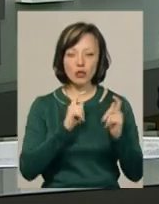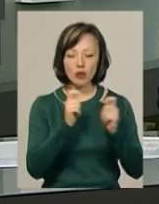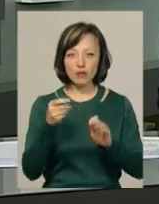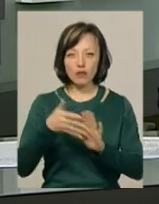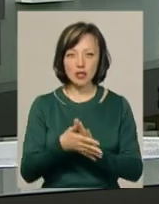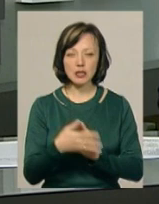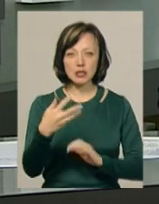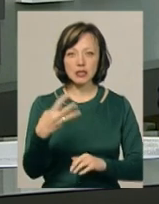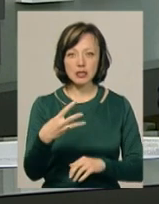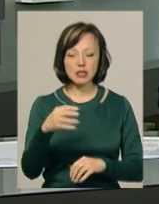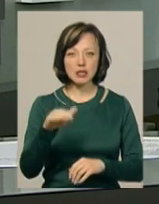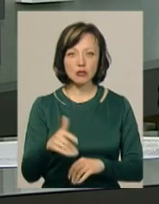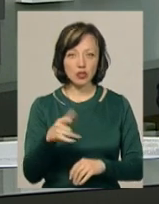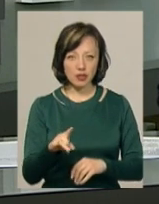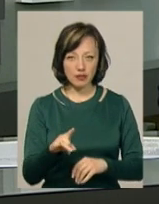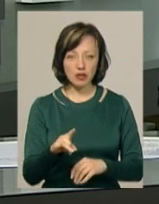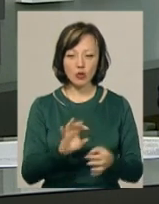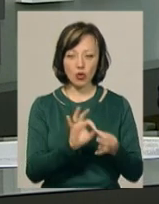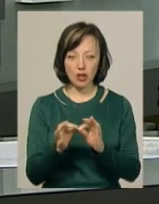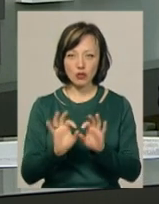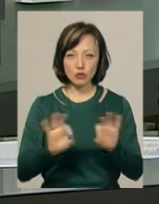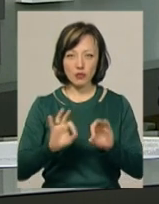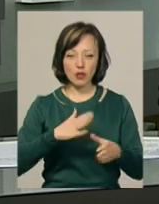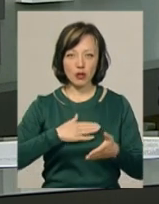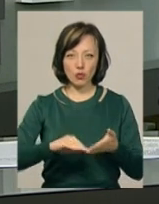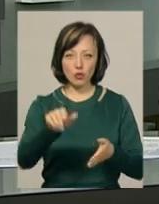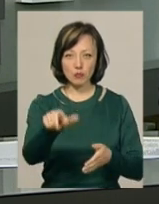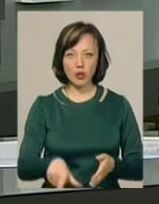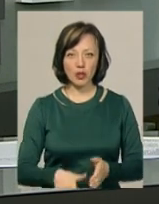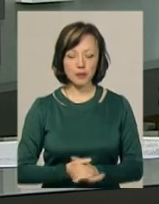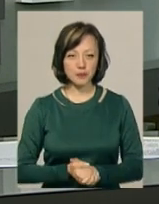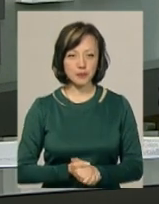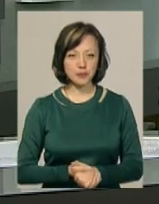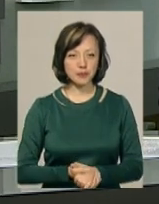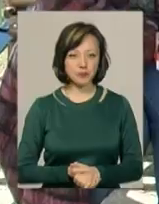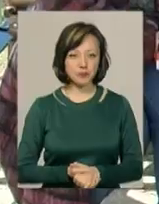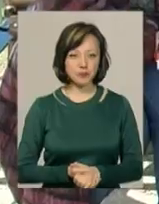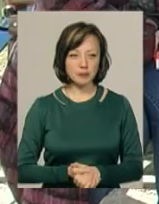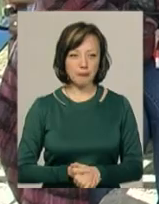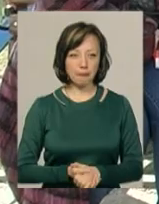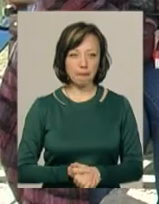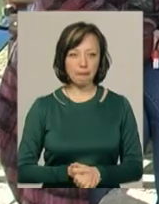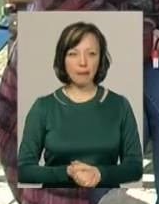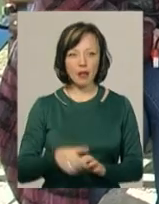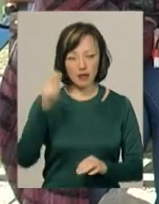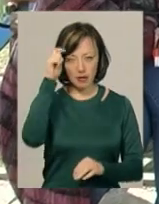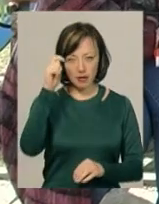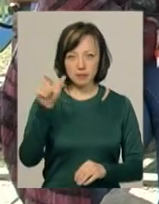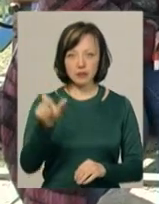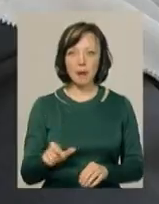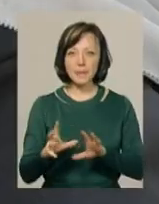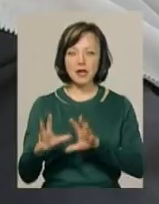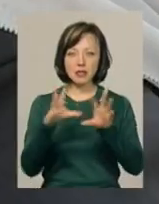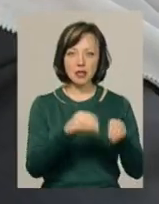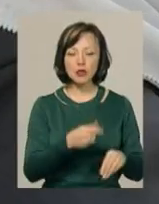витратили близько 30 тисяч гривень. Докладніше розповість моя колега Тетяна Пресекар. Геннадій Білоусов – переселенець з